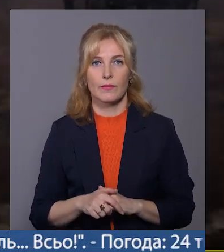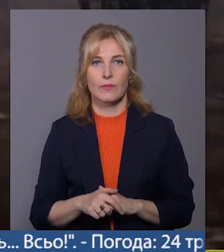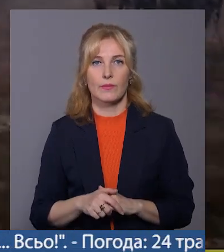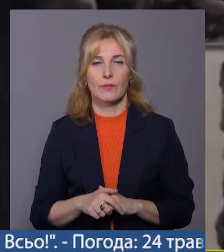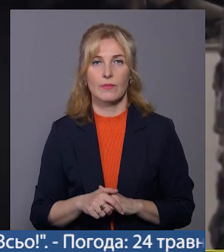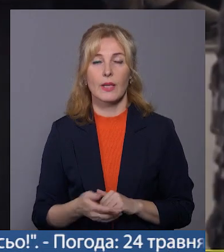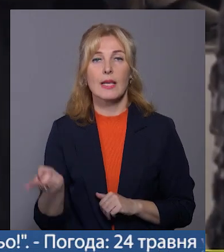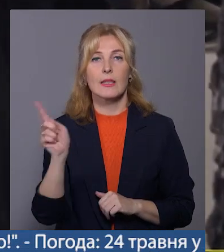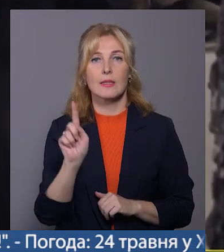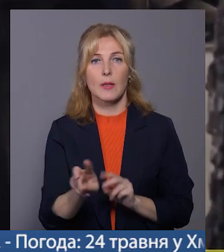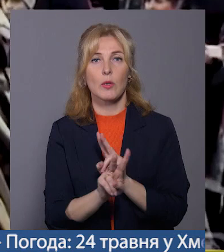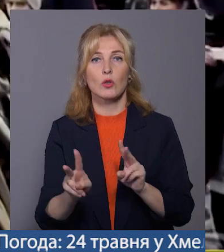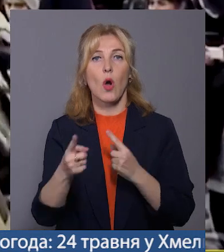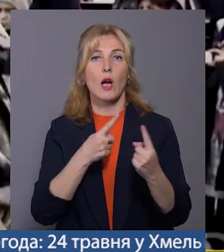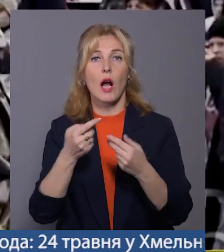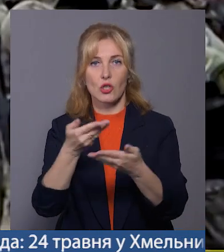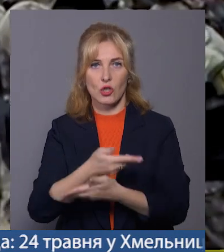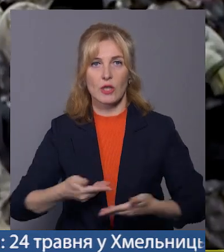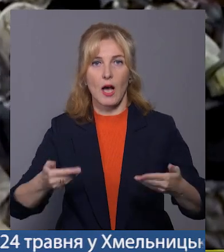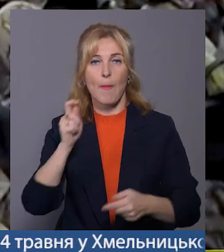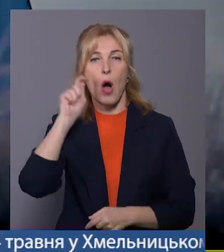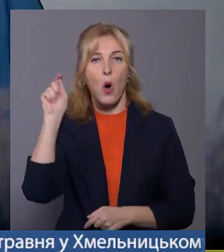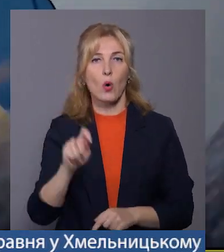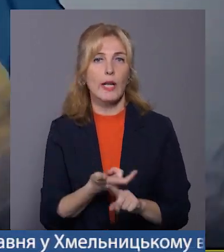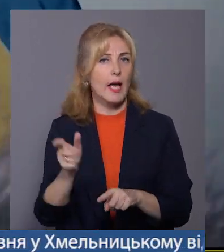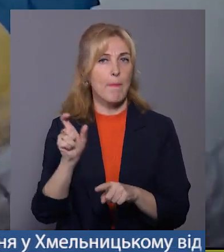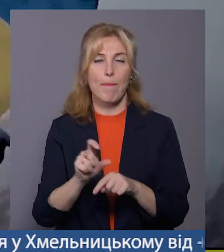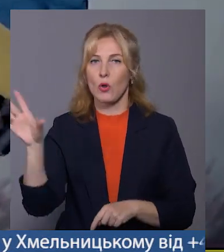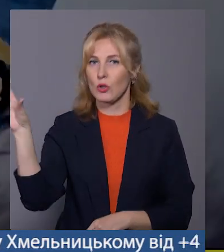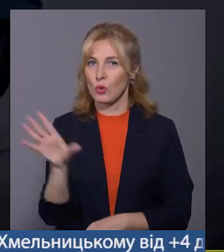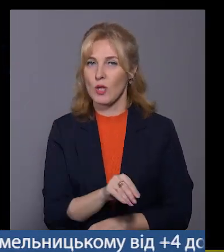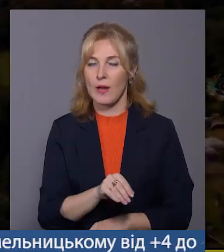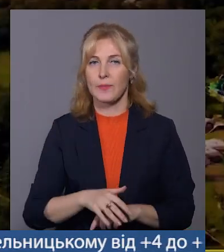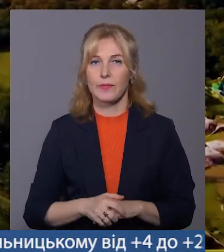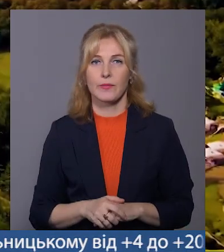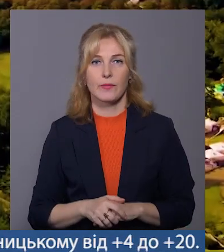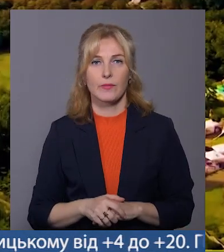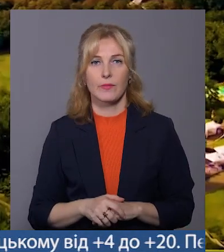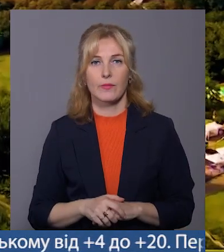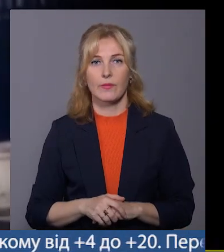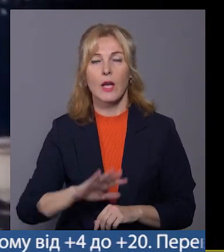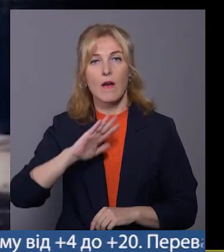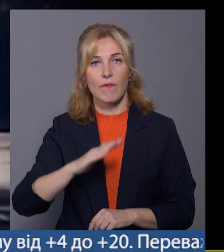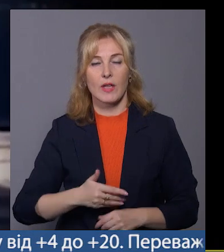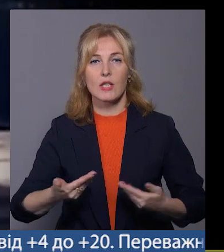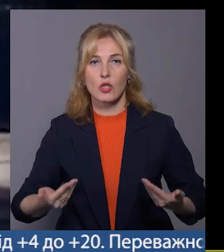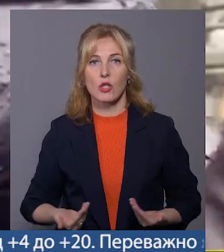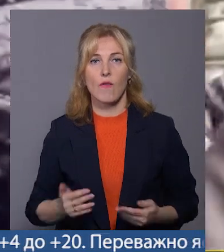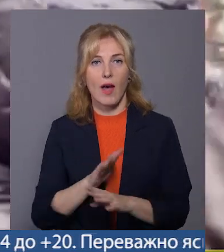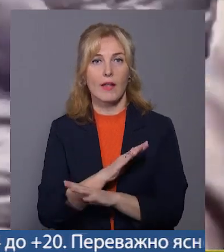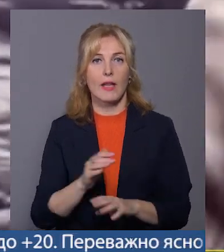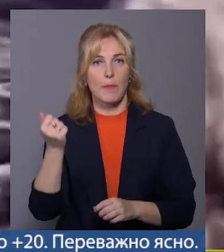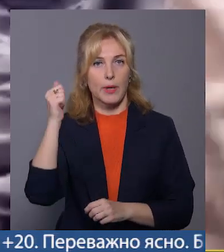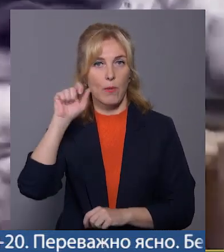Тим, хто каже нам. Україна боротьбу землю! Україна боротьбу землю! В нас живе непереможний дух